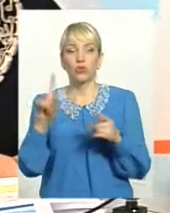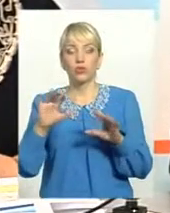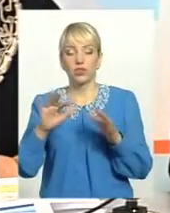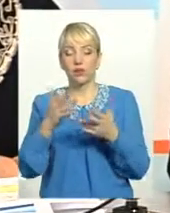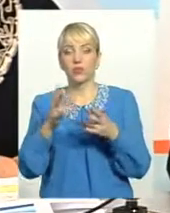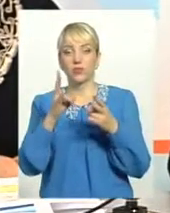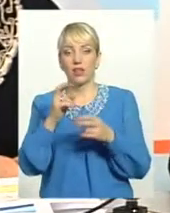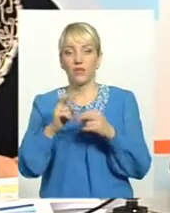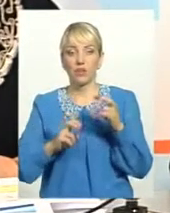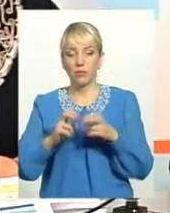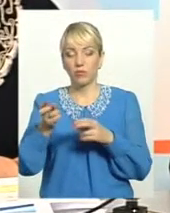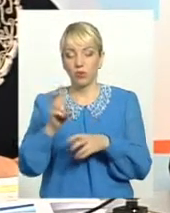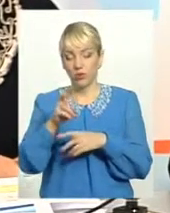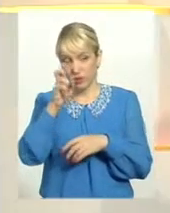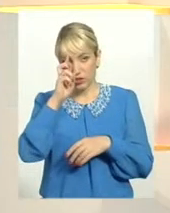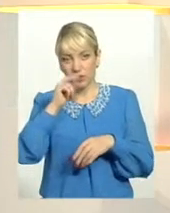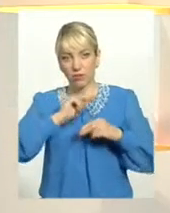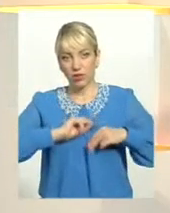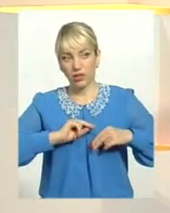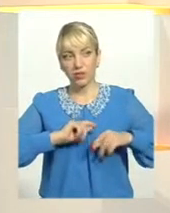Приходить Держпраці перевіряти.